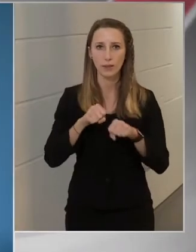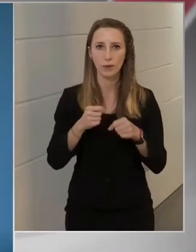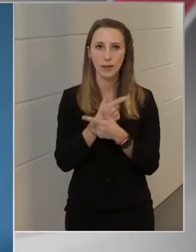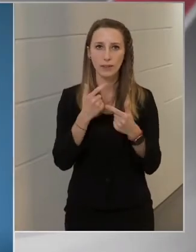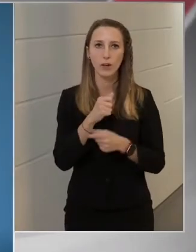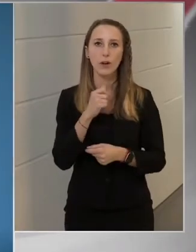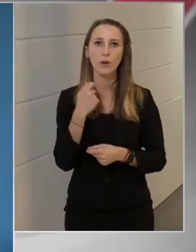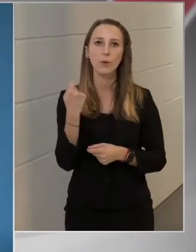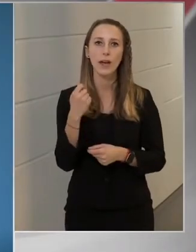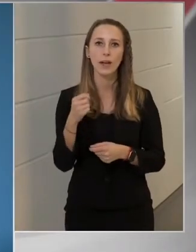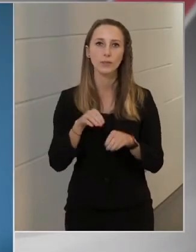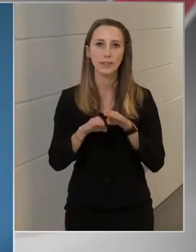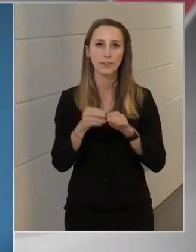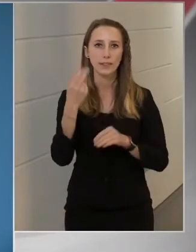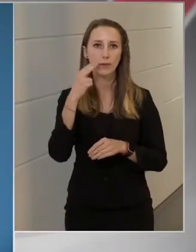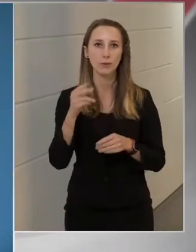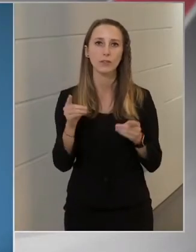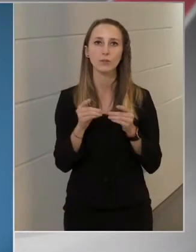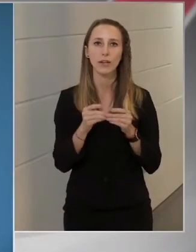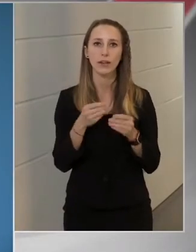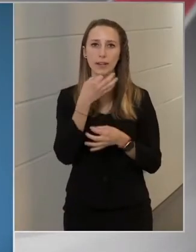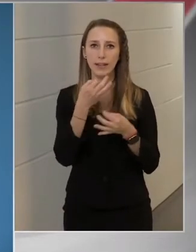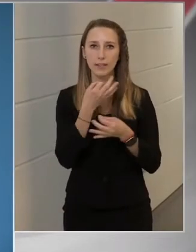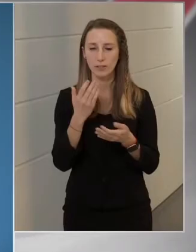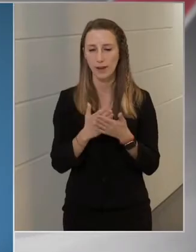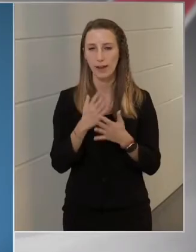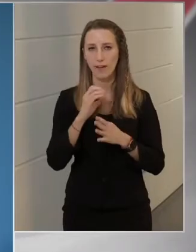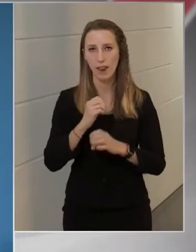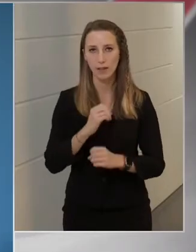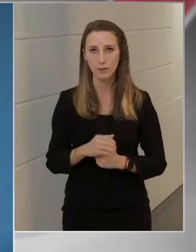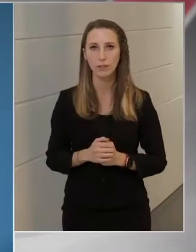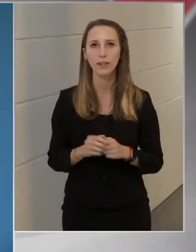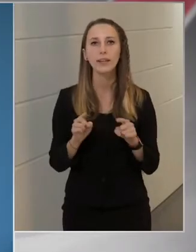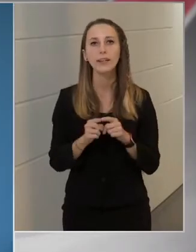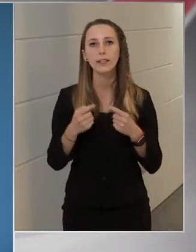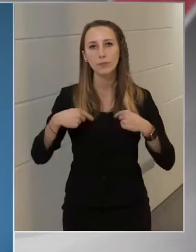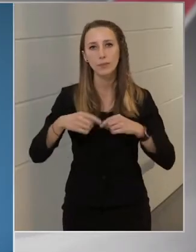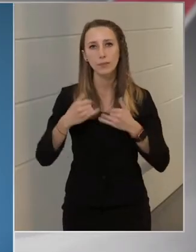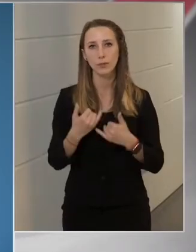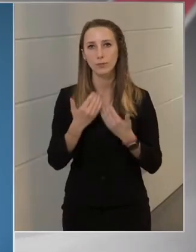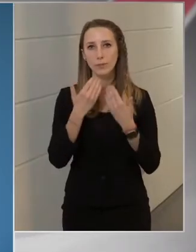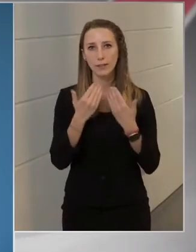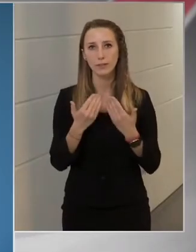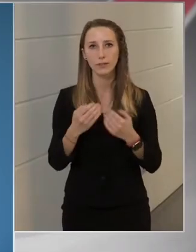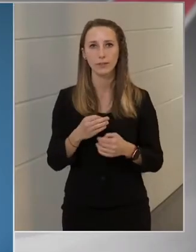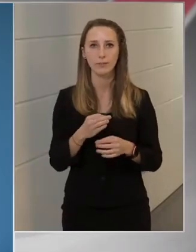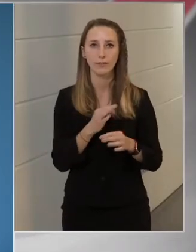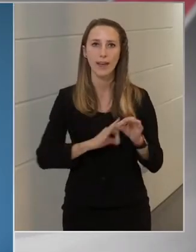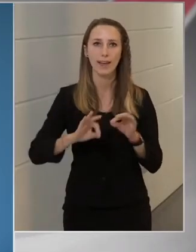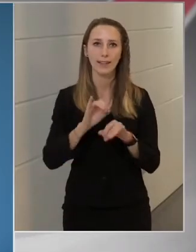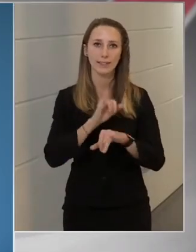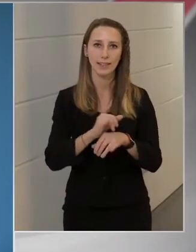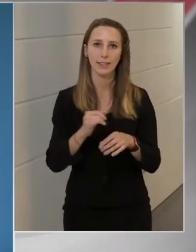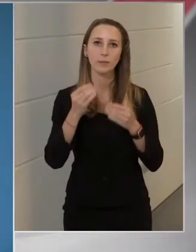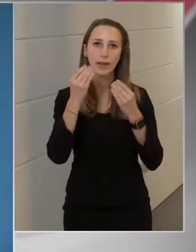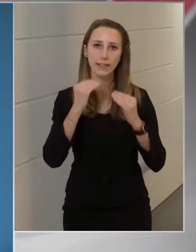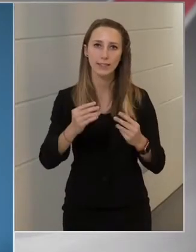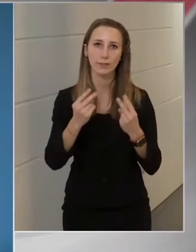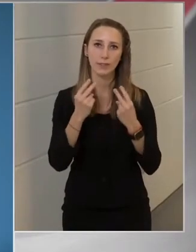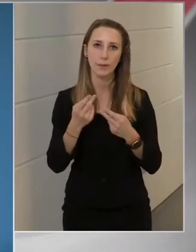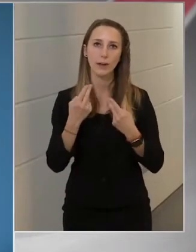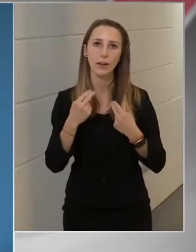amelyen Gulyás miniszter úr az újságírói kérdésekre már válaszolt. Így mi most megköszönjük egész heti megtisztelő figyelmüket.